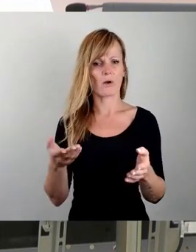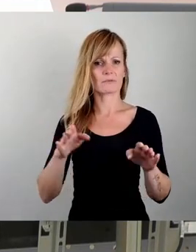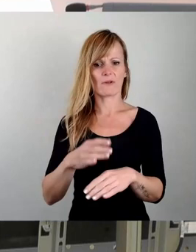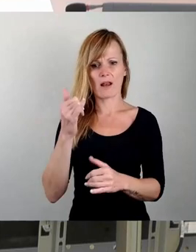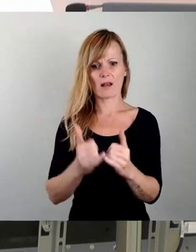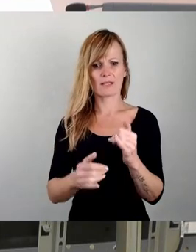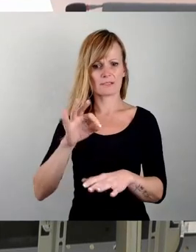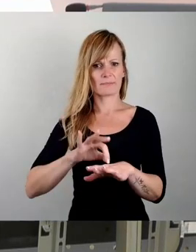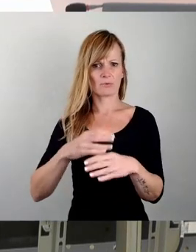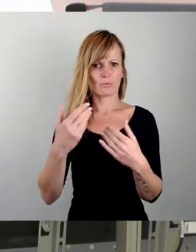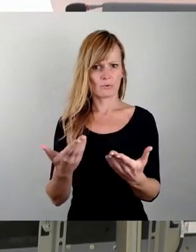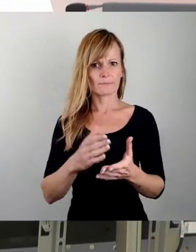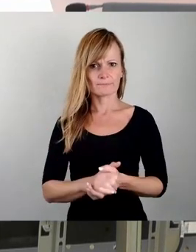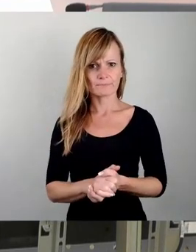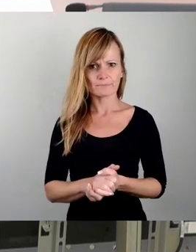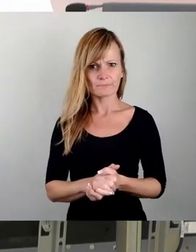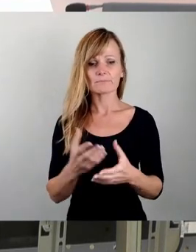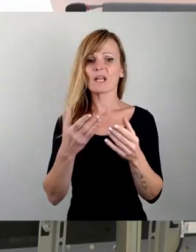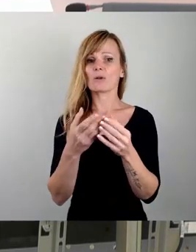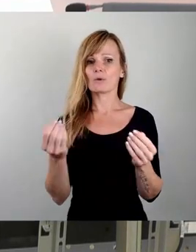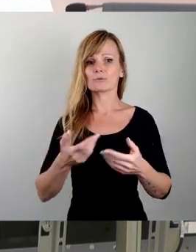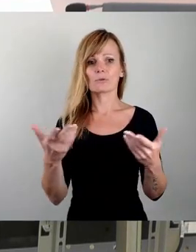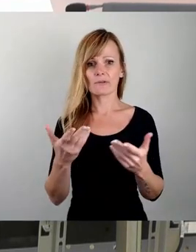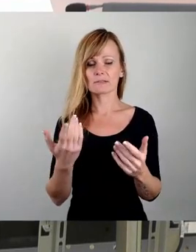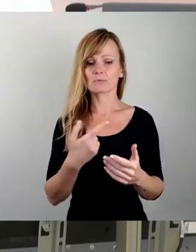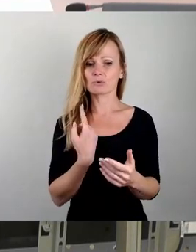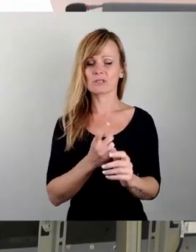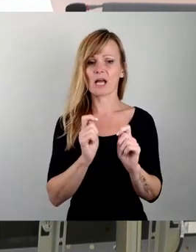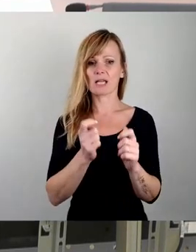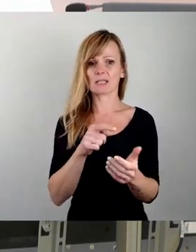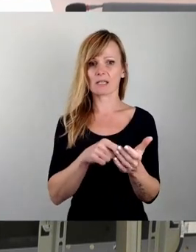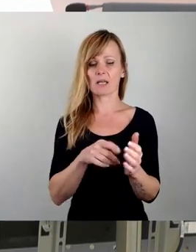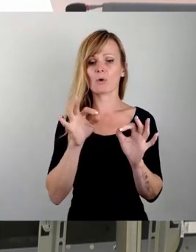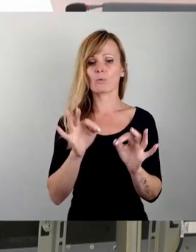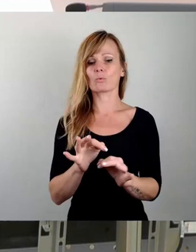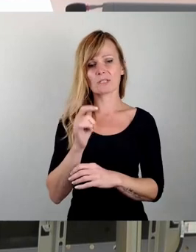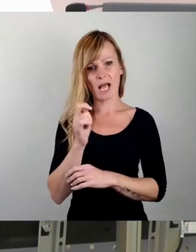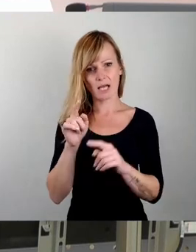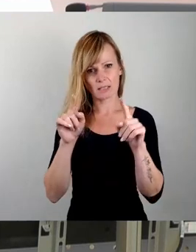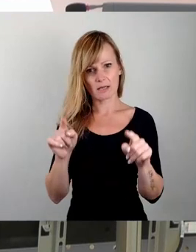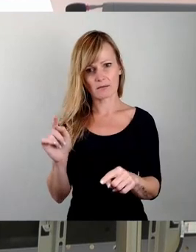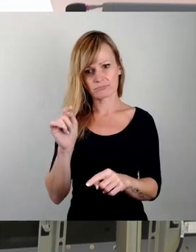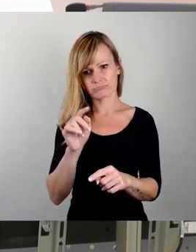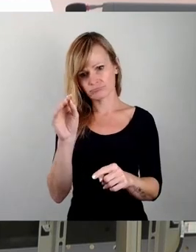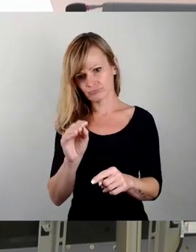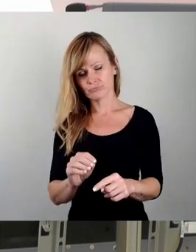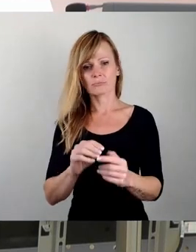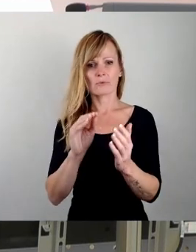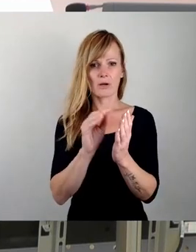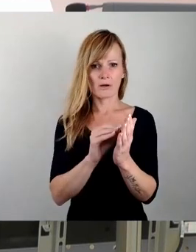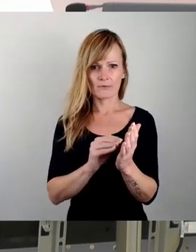entstehen können. Die Lösung besteht in unserem Antrag, ein gutachterlich gestütztes Aufnehmen der